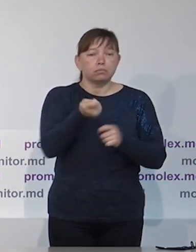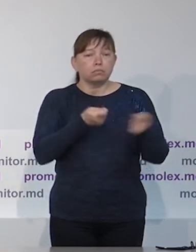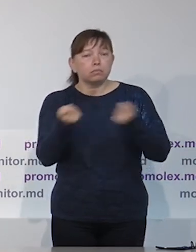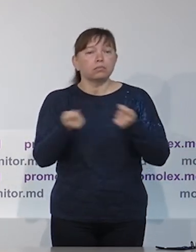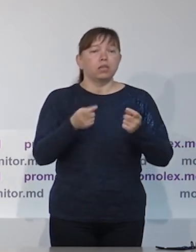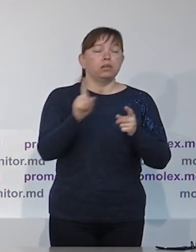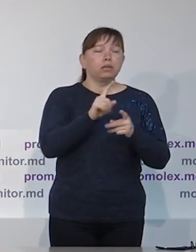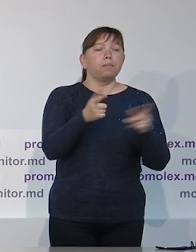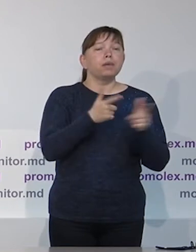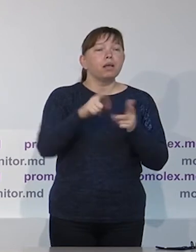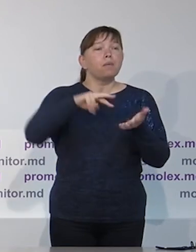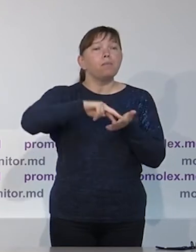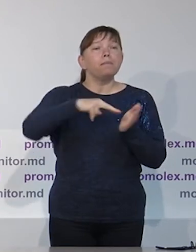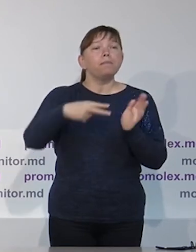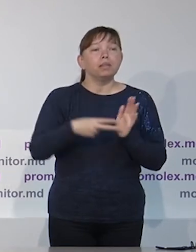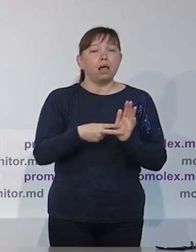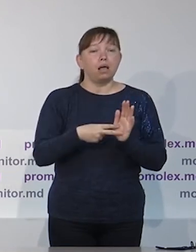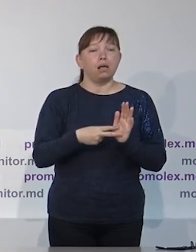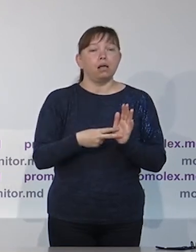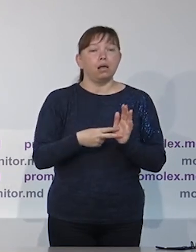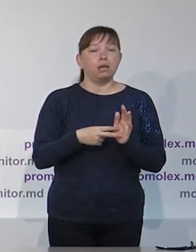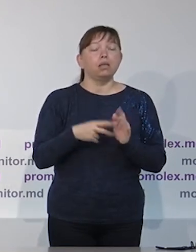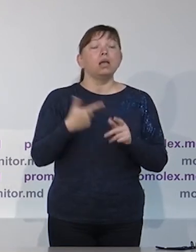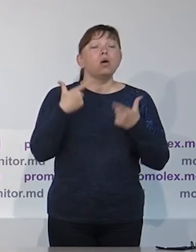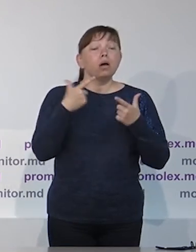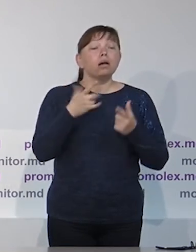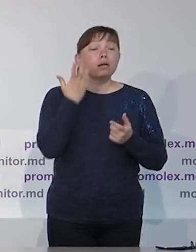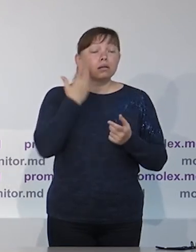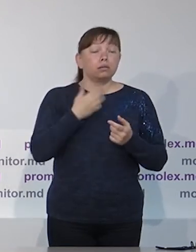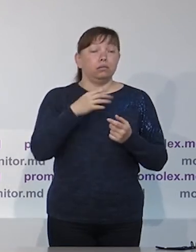орган, ответственный за организацию выборов,